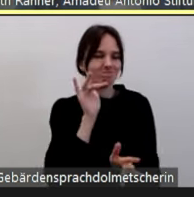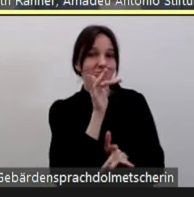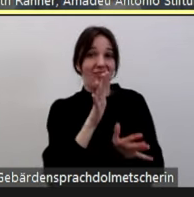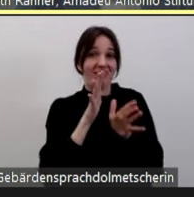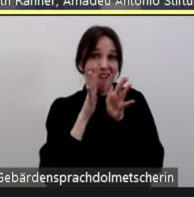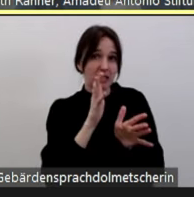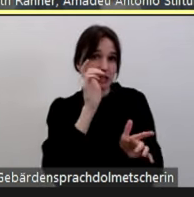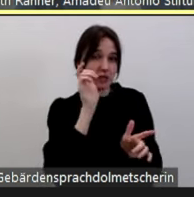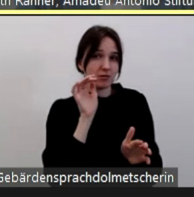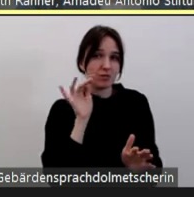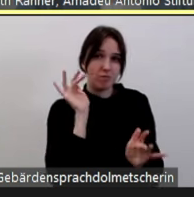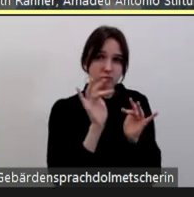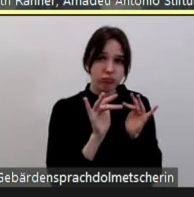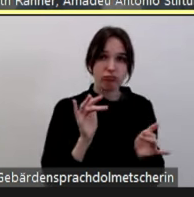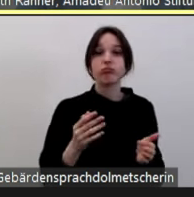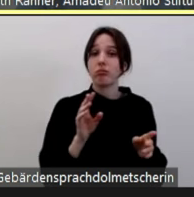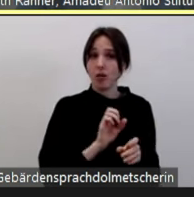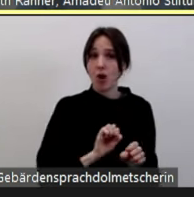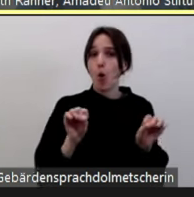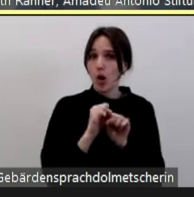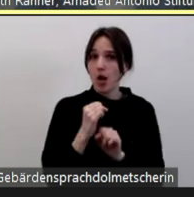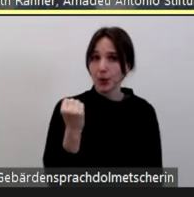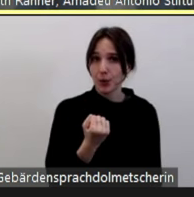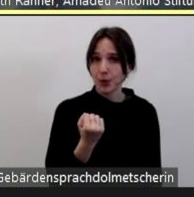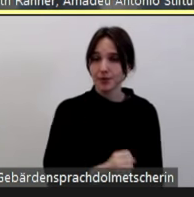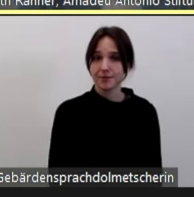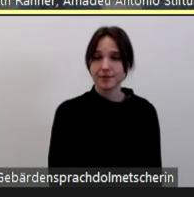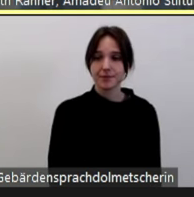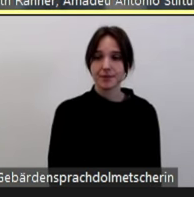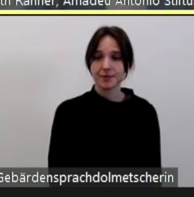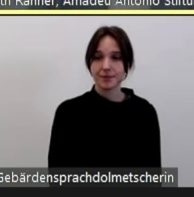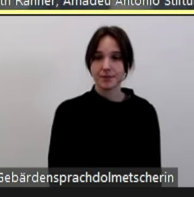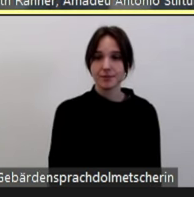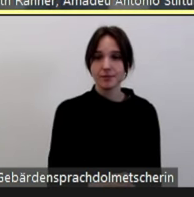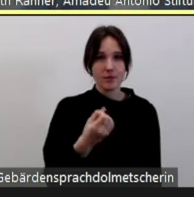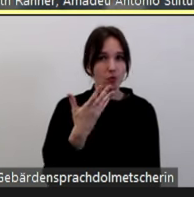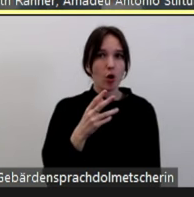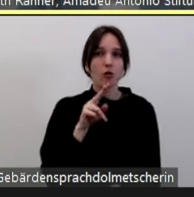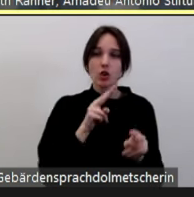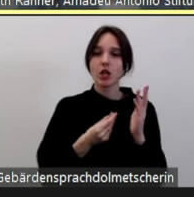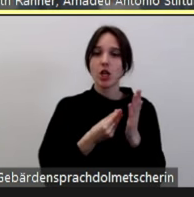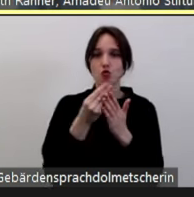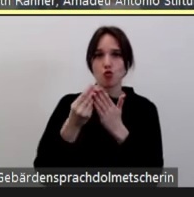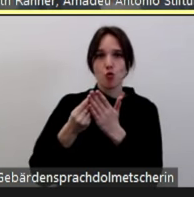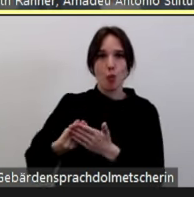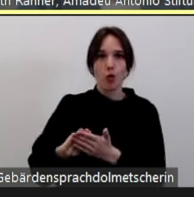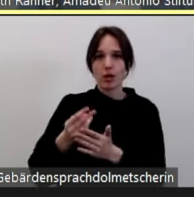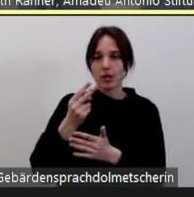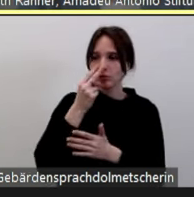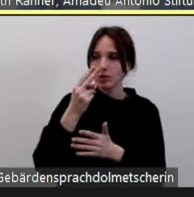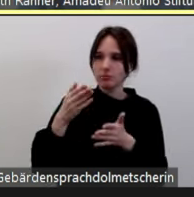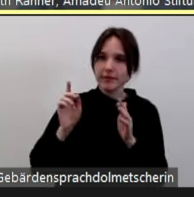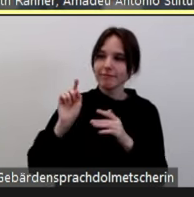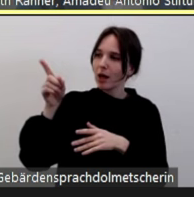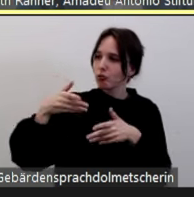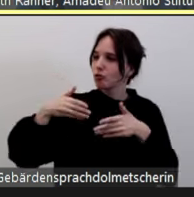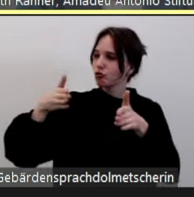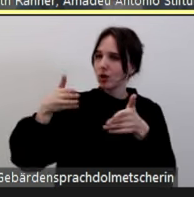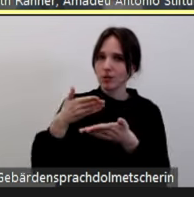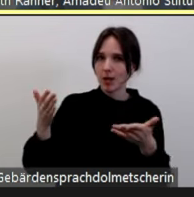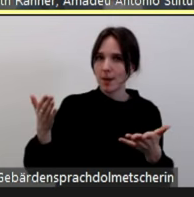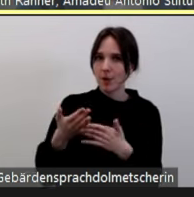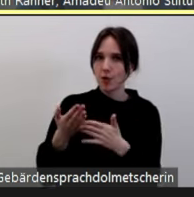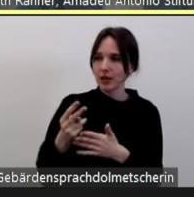im Netz verteilt. Und das wirkt sich natürlich auch auf die Symboliken aus, die man eben dann im Straßenbild sieht und die werden dann eben auch